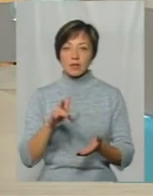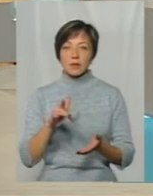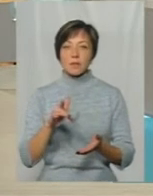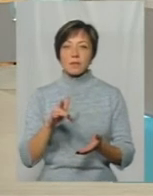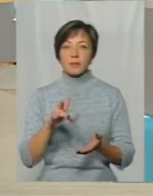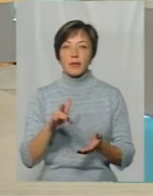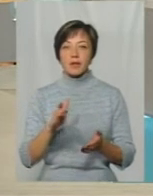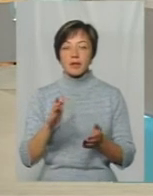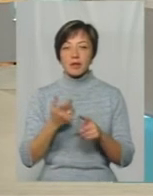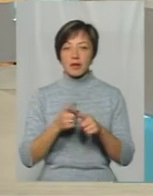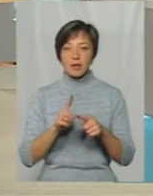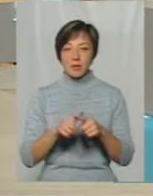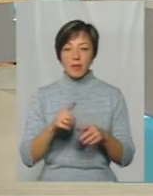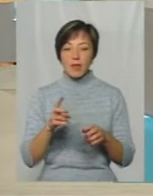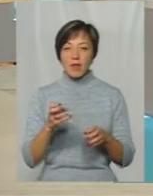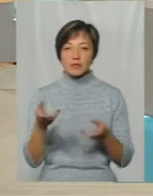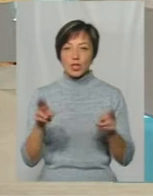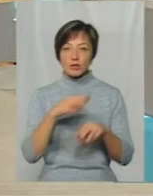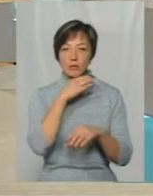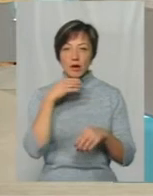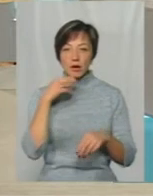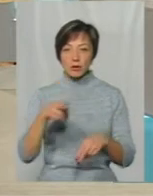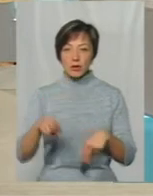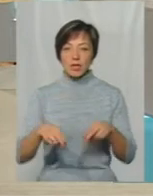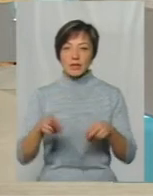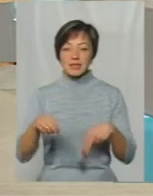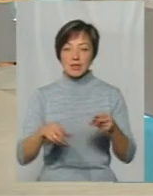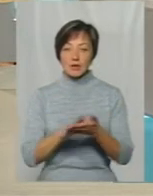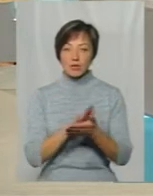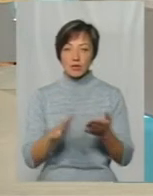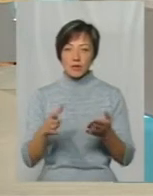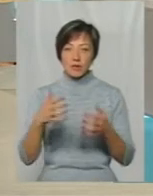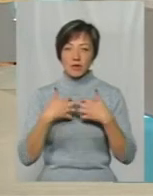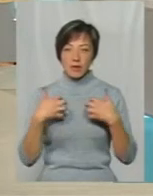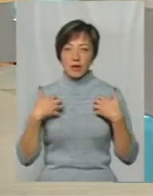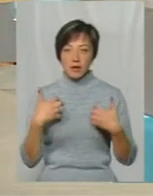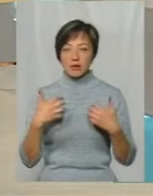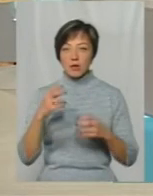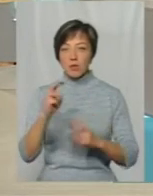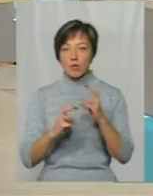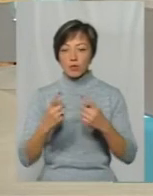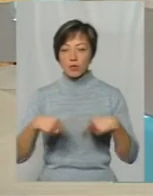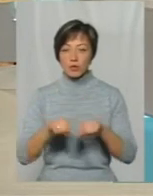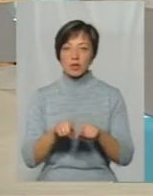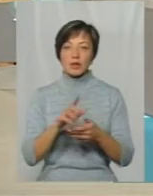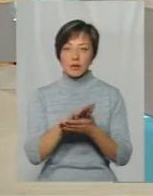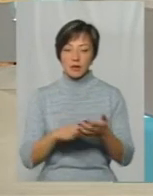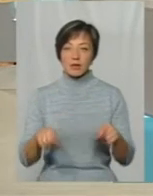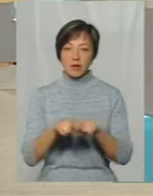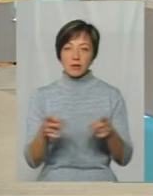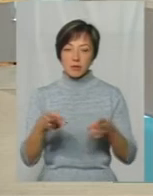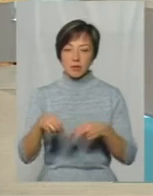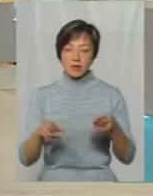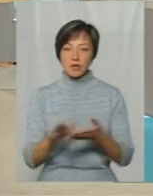не так багато залишилось нестерилізованих тварин Промзона – основне питання, там, де тварини дикі, здичавілі і так далі Але їх також потрібно